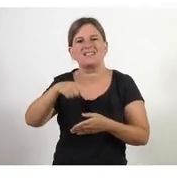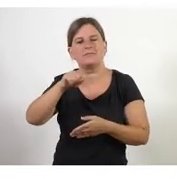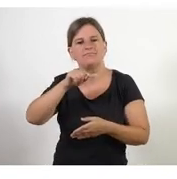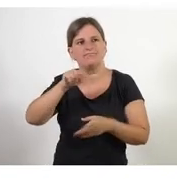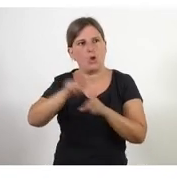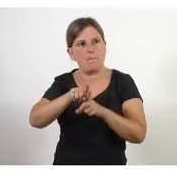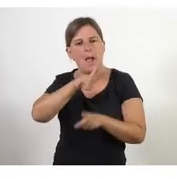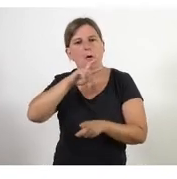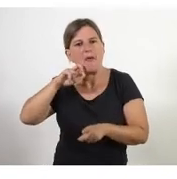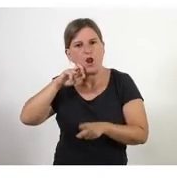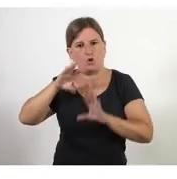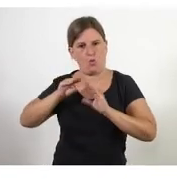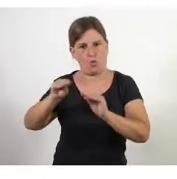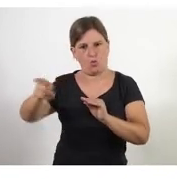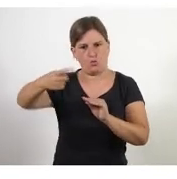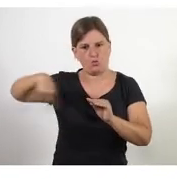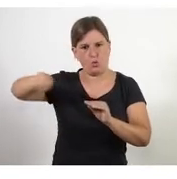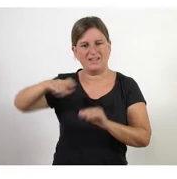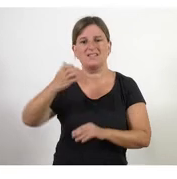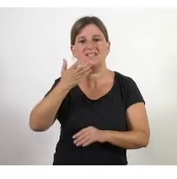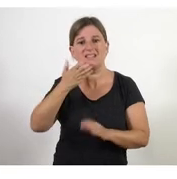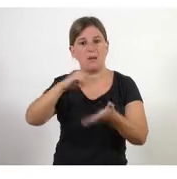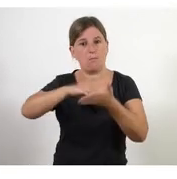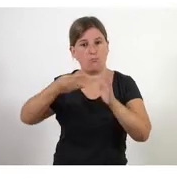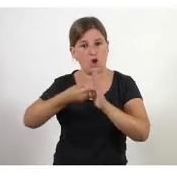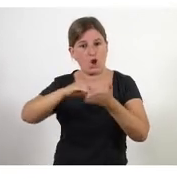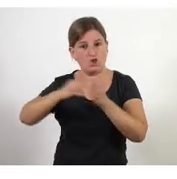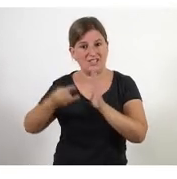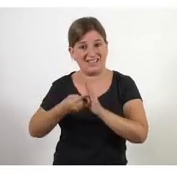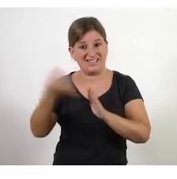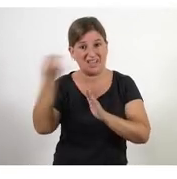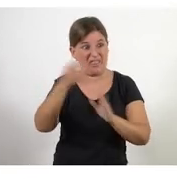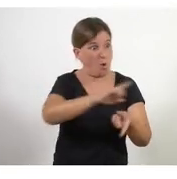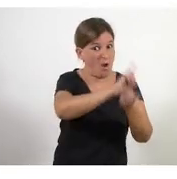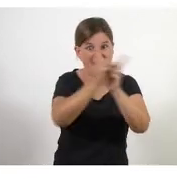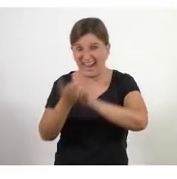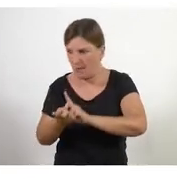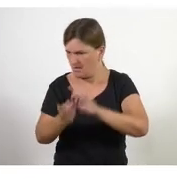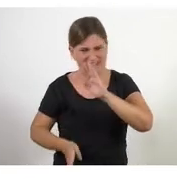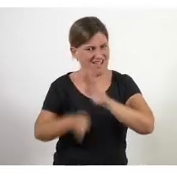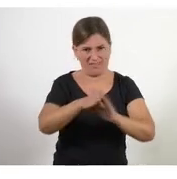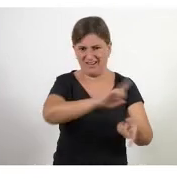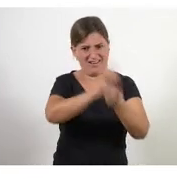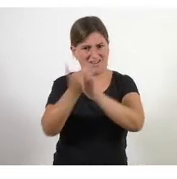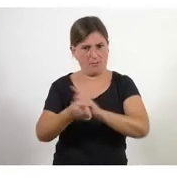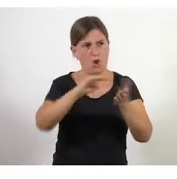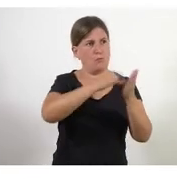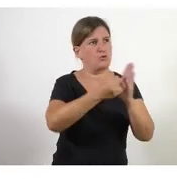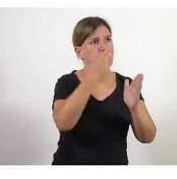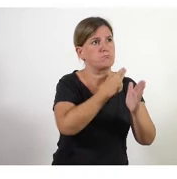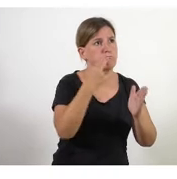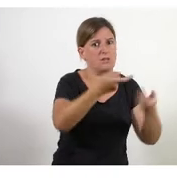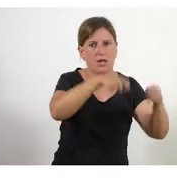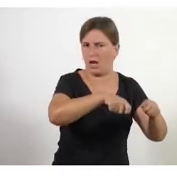usuaris i per tant si al projecte hi ha d'haver canvis portem a terme aquests canvis la